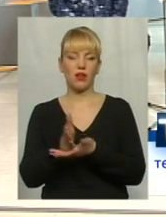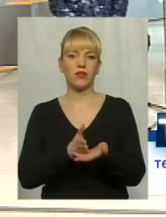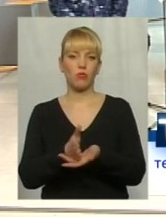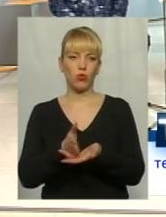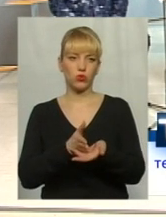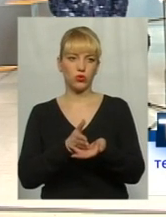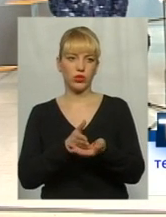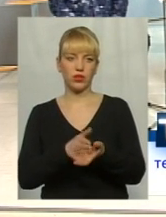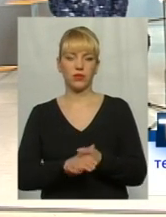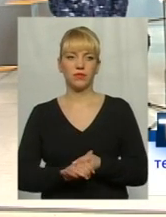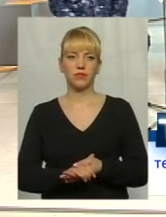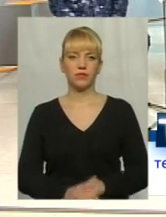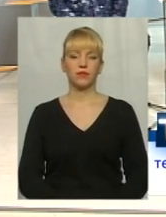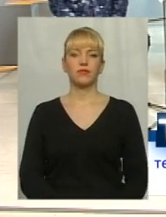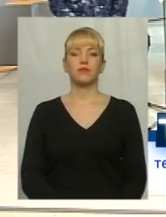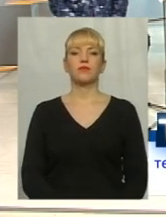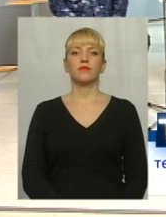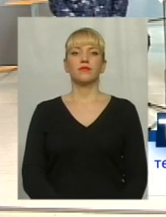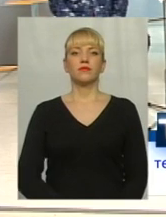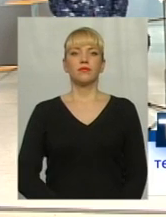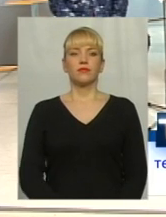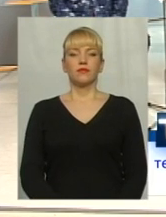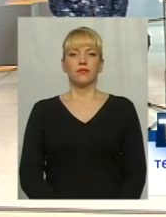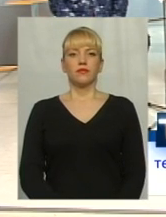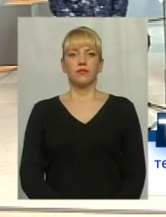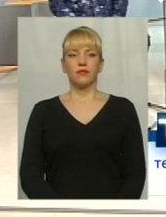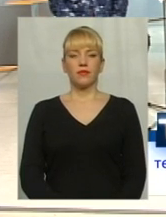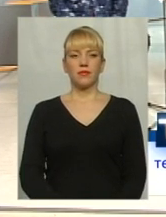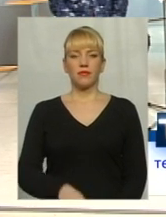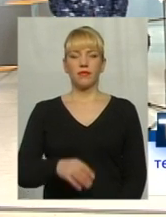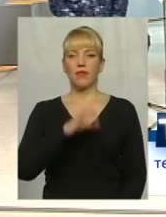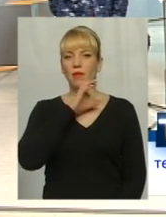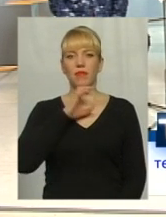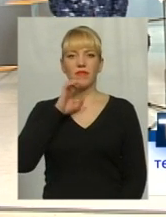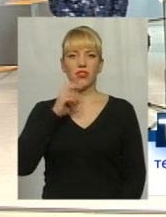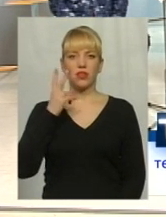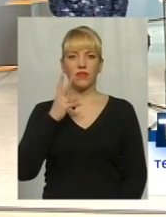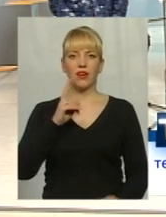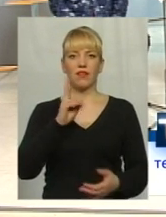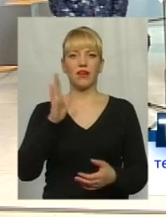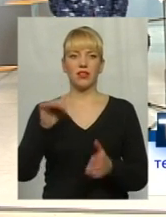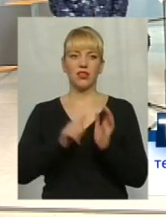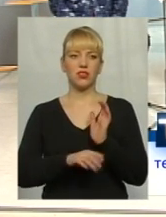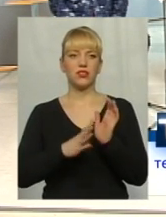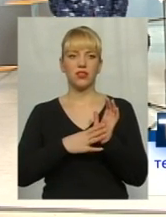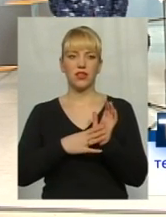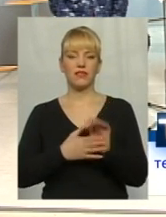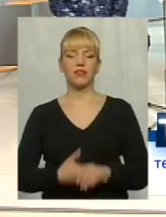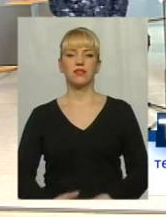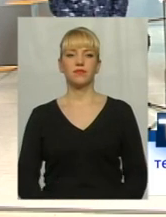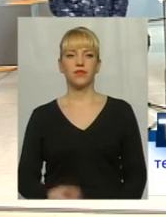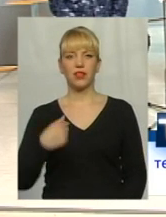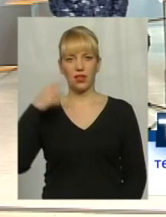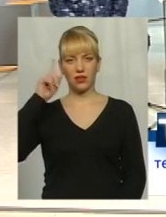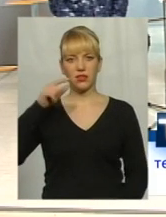Дякую. Дякую. Отже, Північна-2... Північна-2 платі на 6 за 9. Так, так. Північна-2, знаю